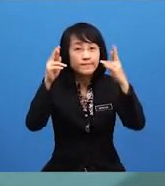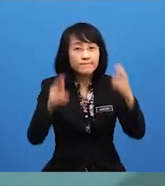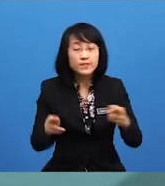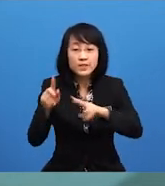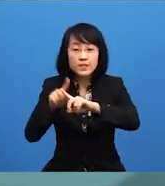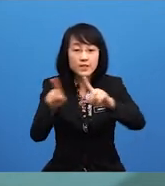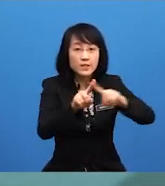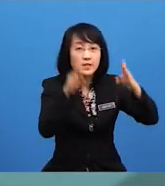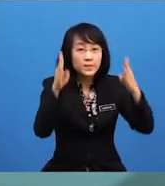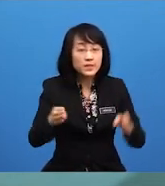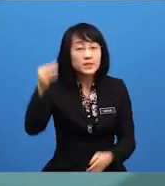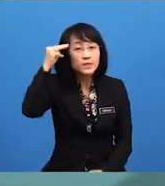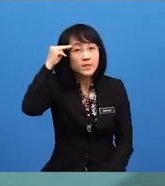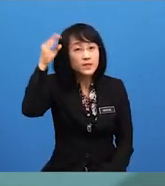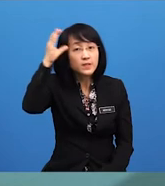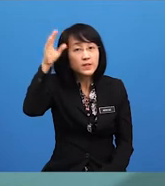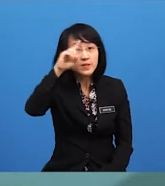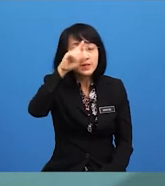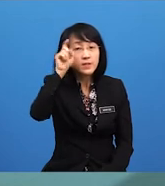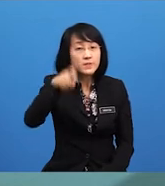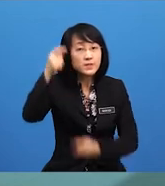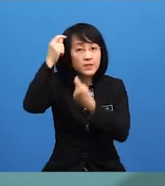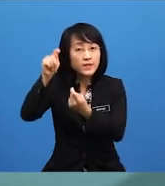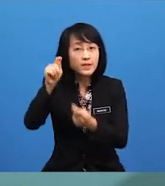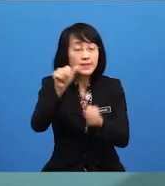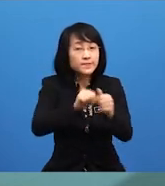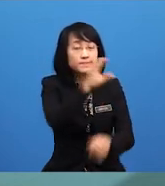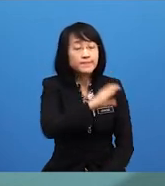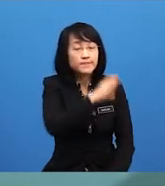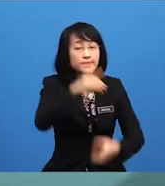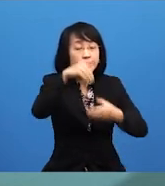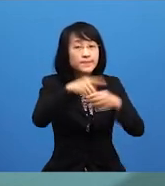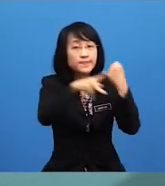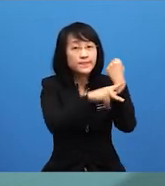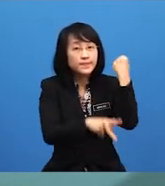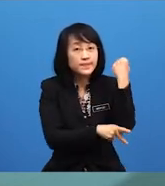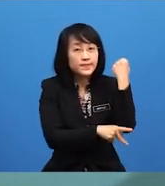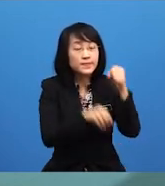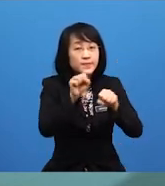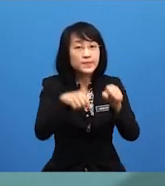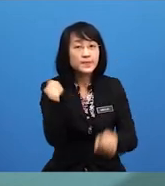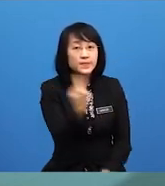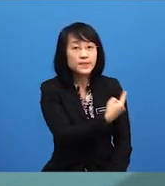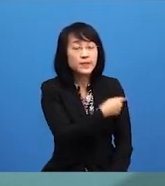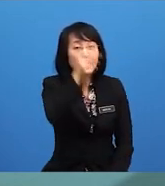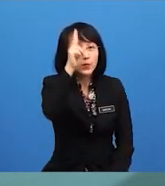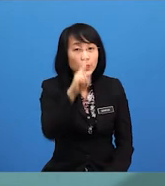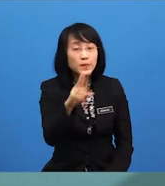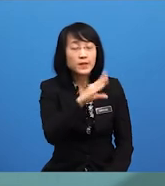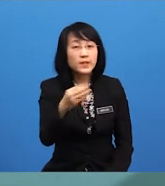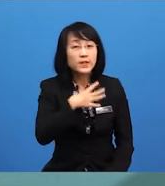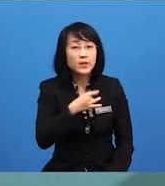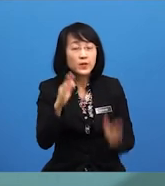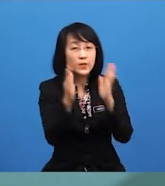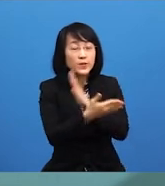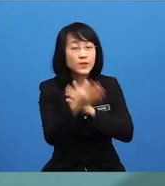kita perlu mentaati setiap ciri-ciri demokrasi berparlimen supaya kita dihormati dan disegani di